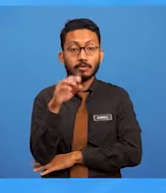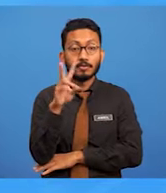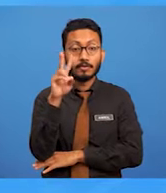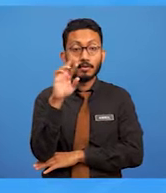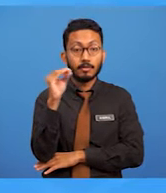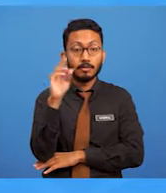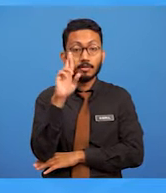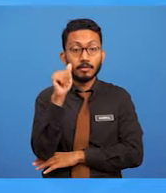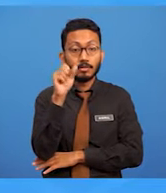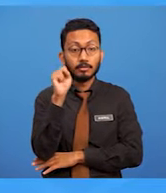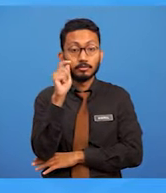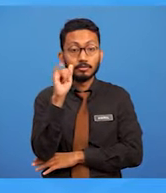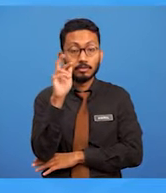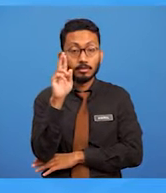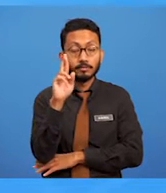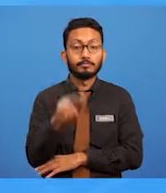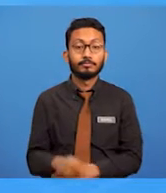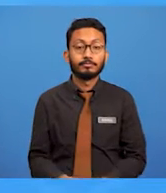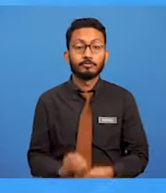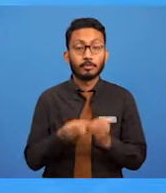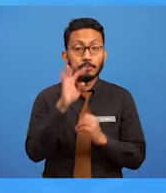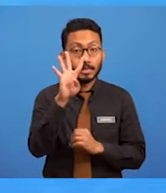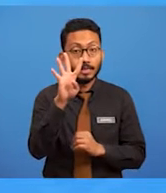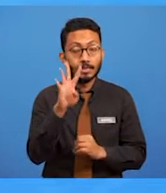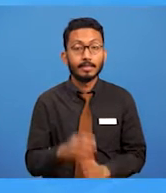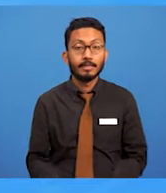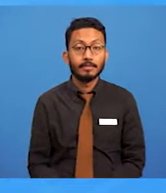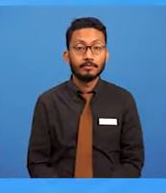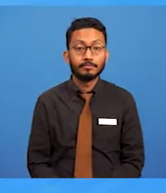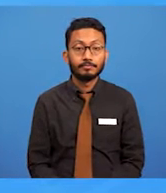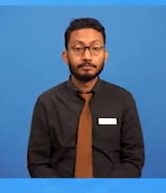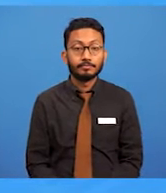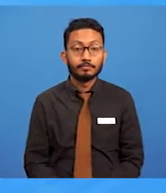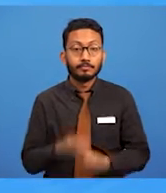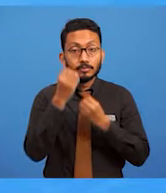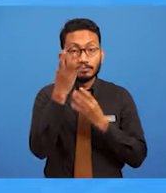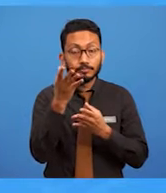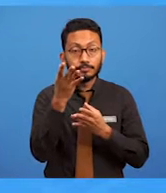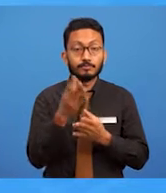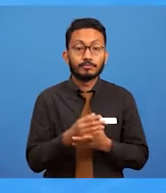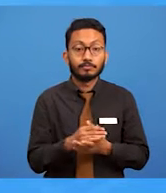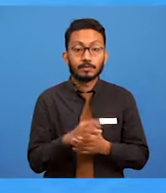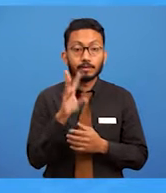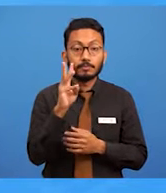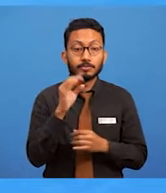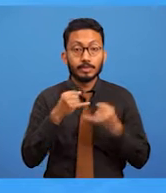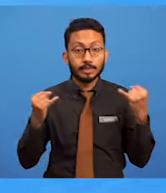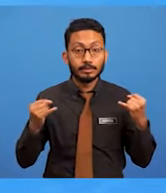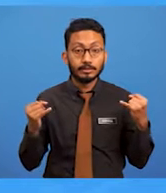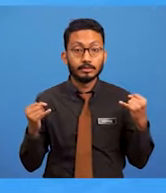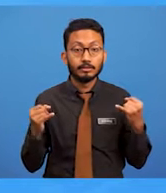yang keempat nyatakan enam jenis